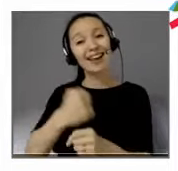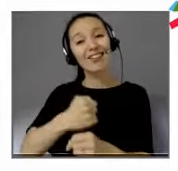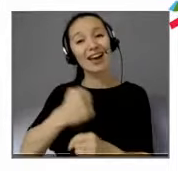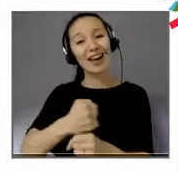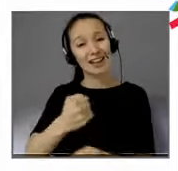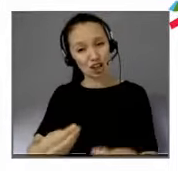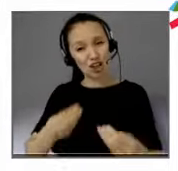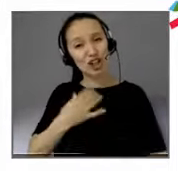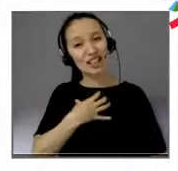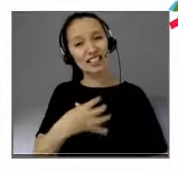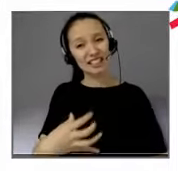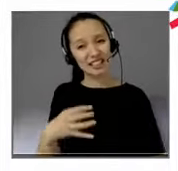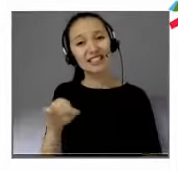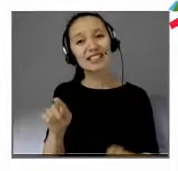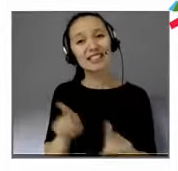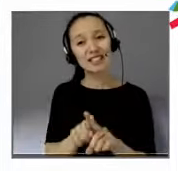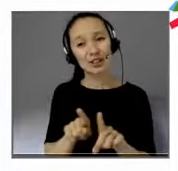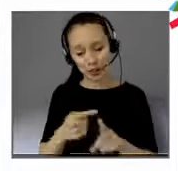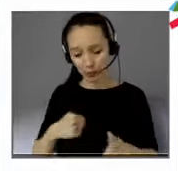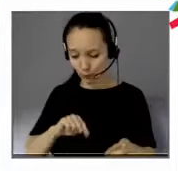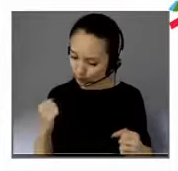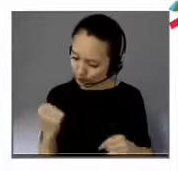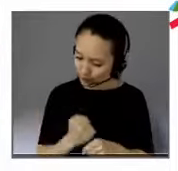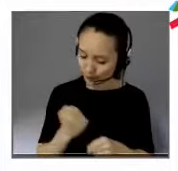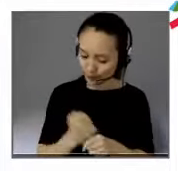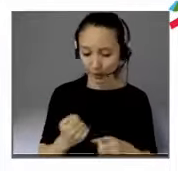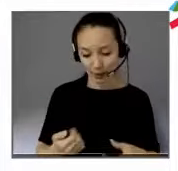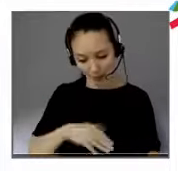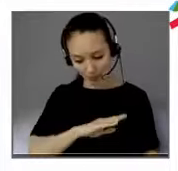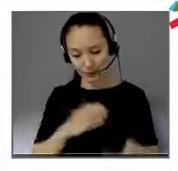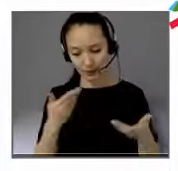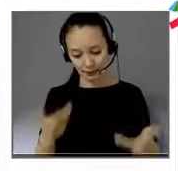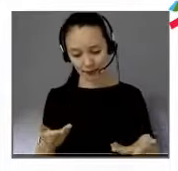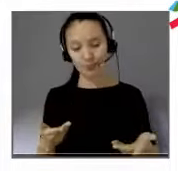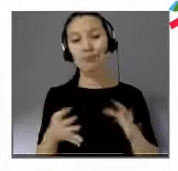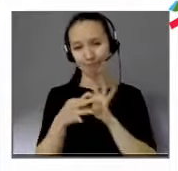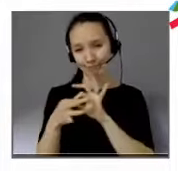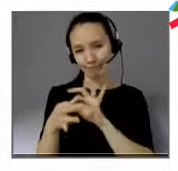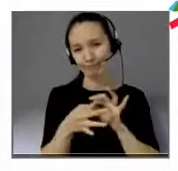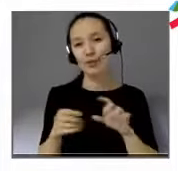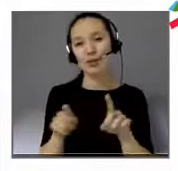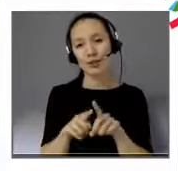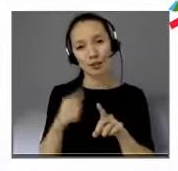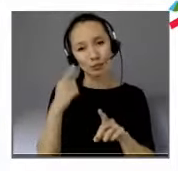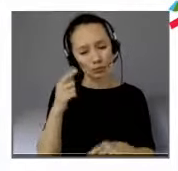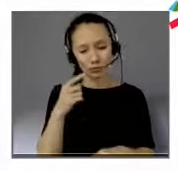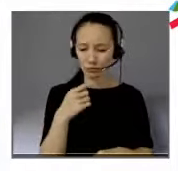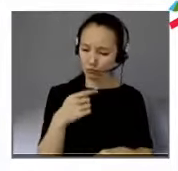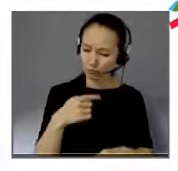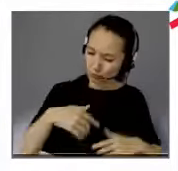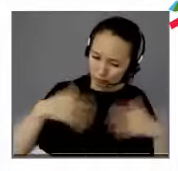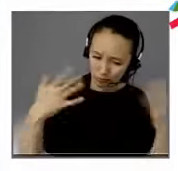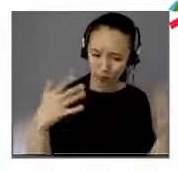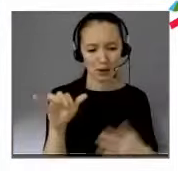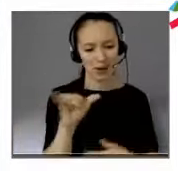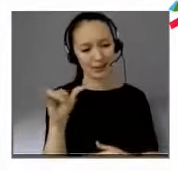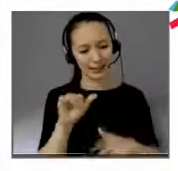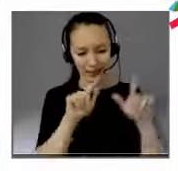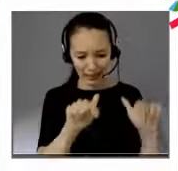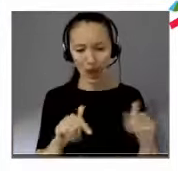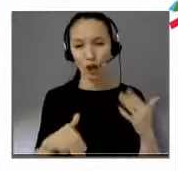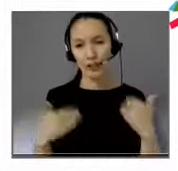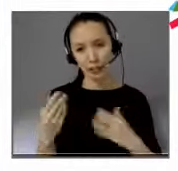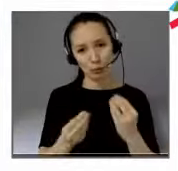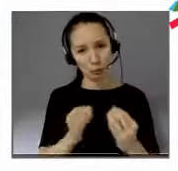cette richesse, mais c'est le travail et je souhaite effectivement qu'il y ait un travail pour toutes les personnes en situation de handicap. Merci beaucoup Malika Boucher